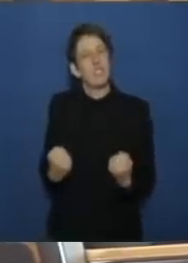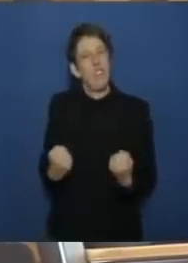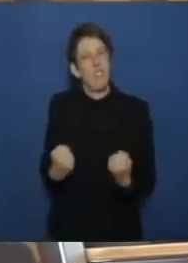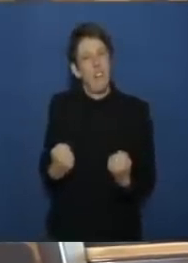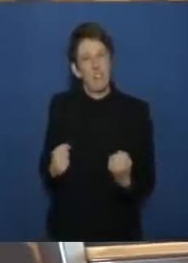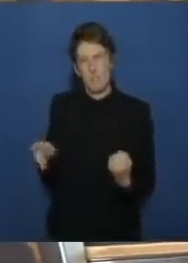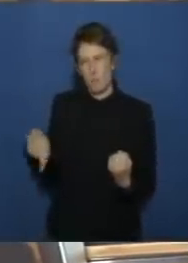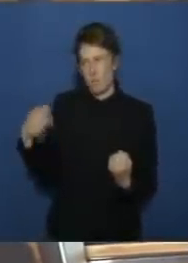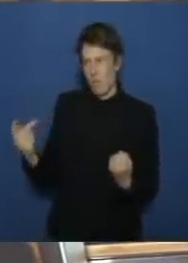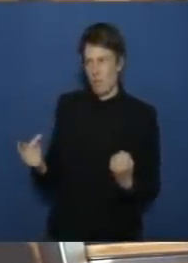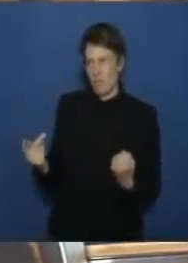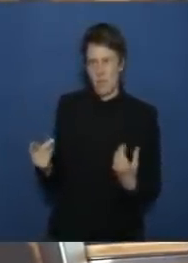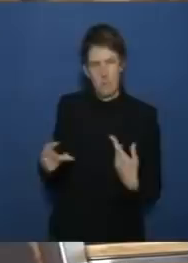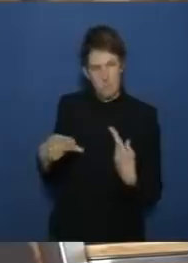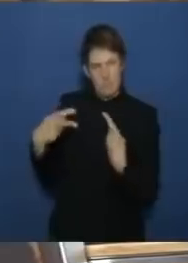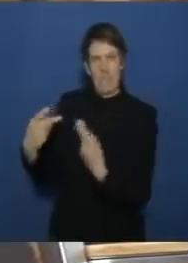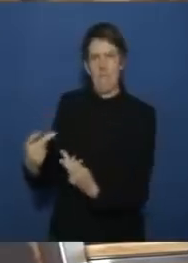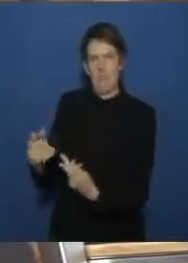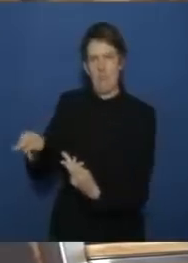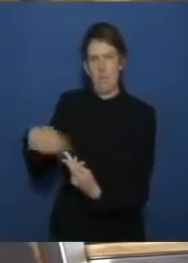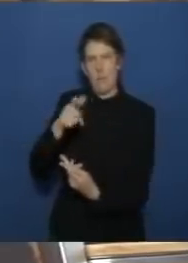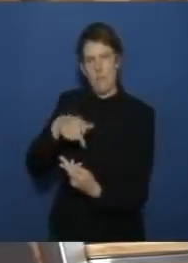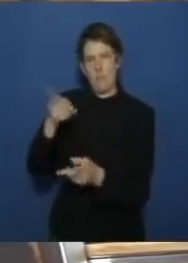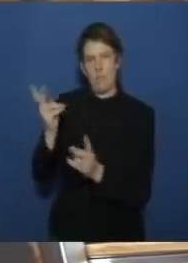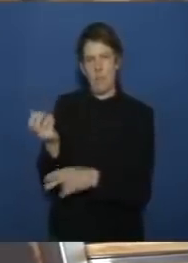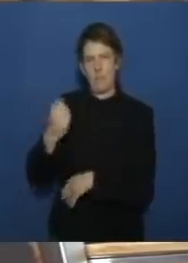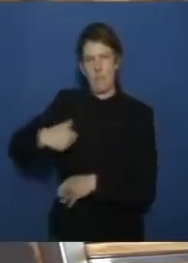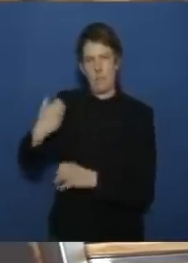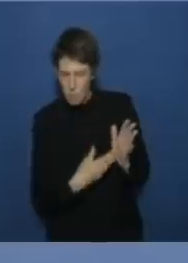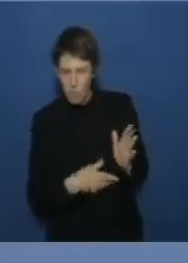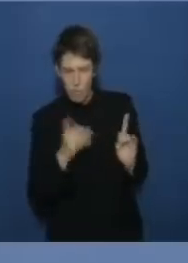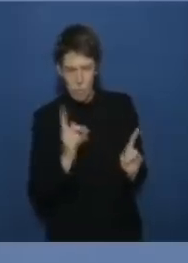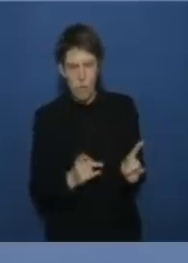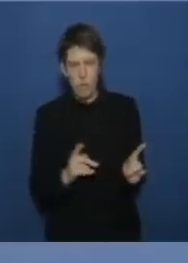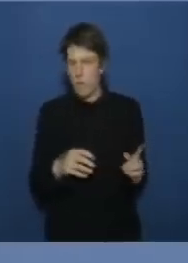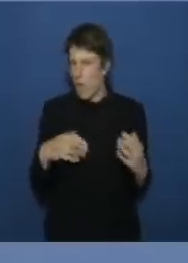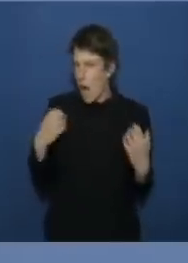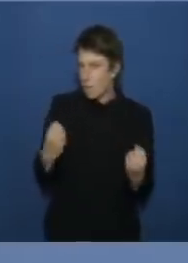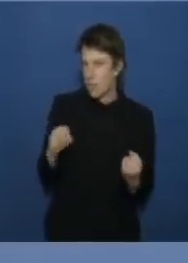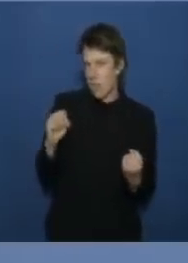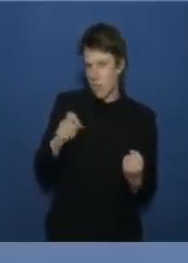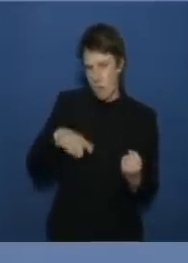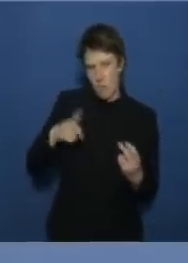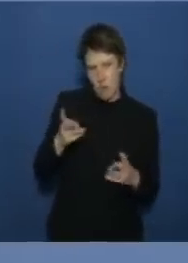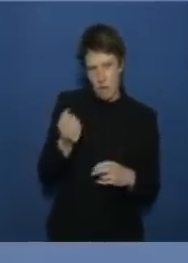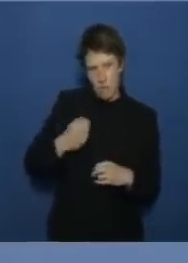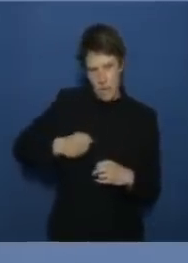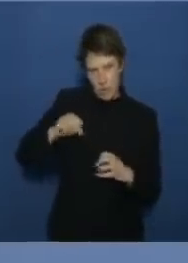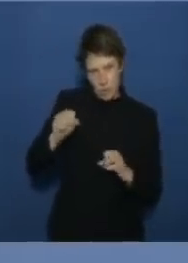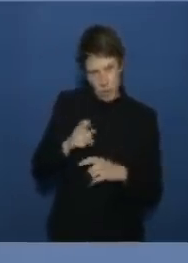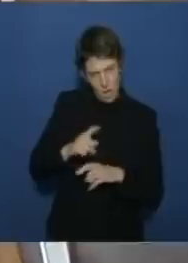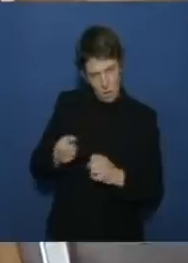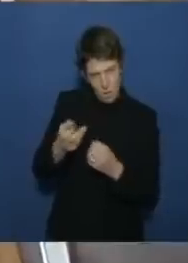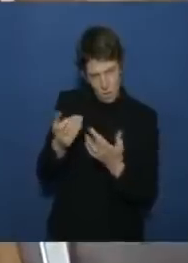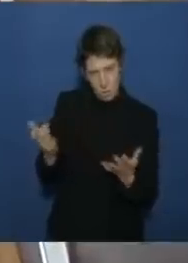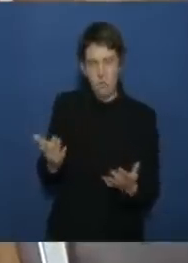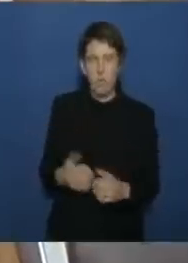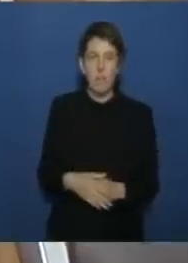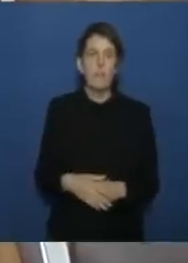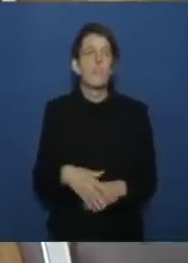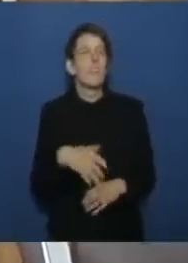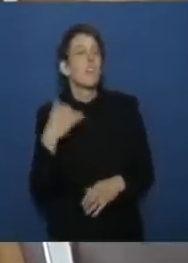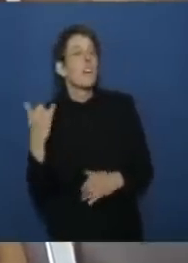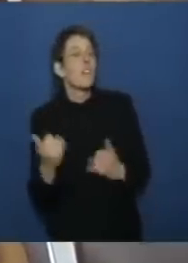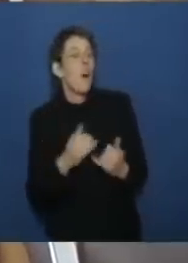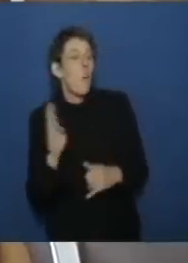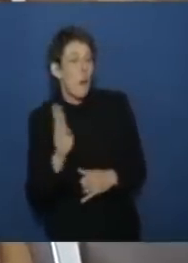ich zweite frage in dem zusammenhang frau bachelet hat ebenfalls